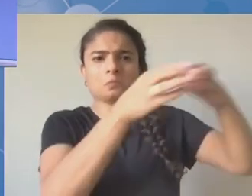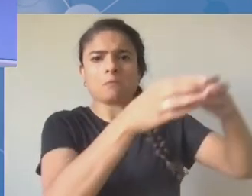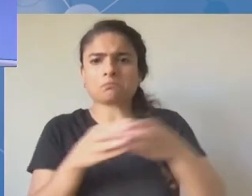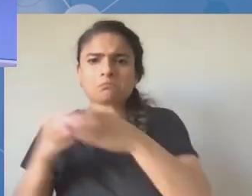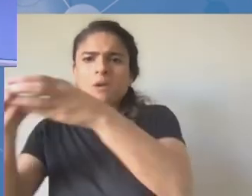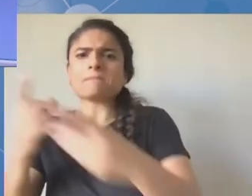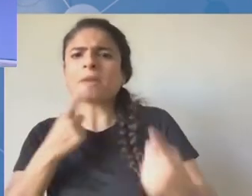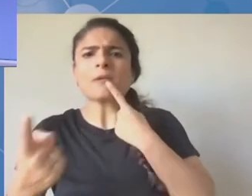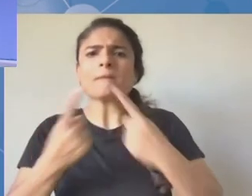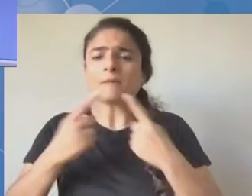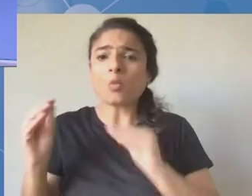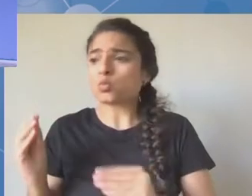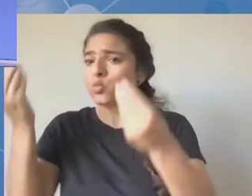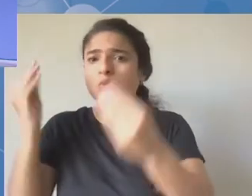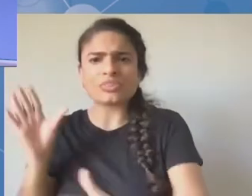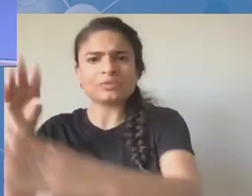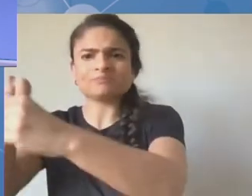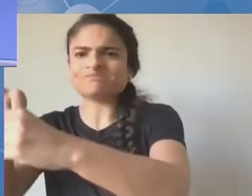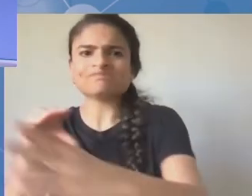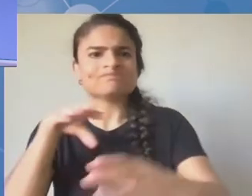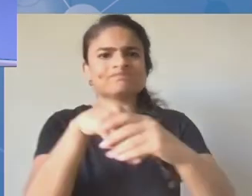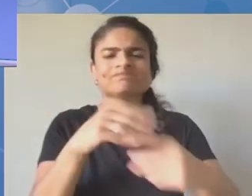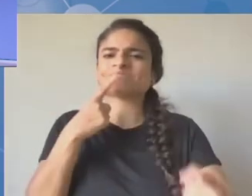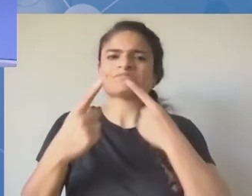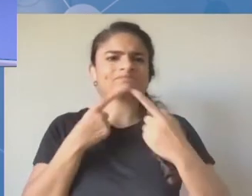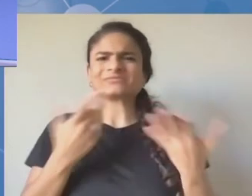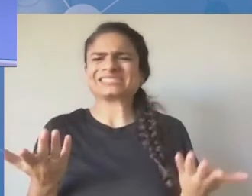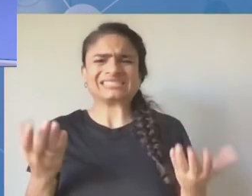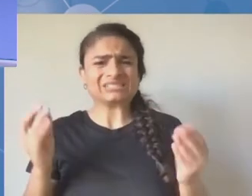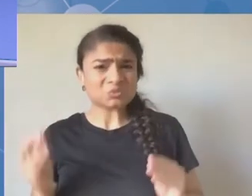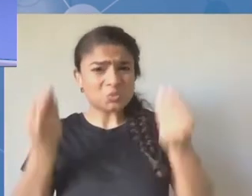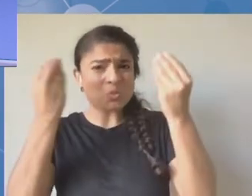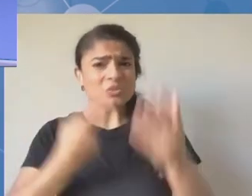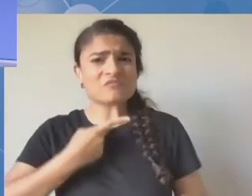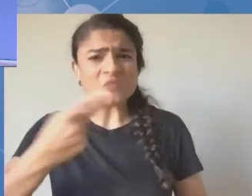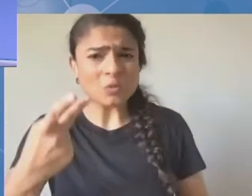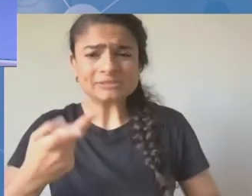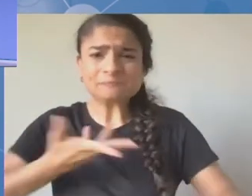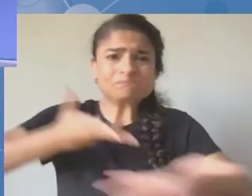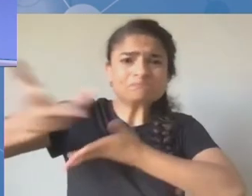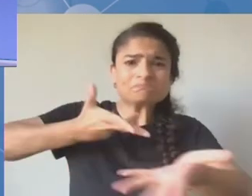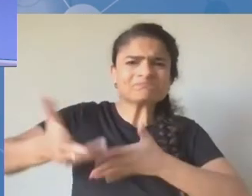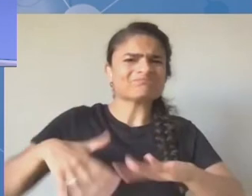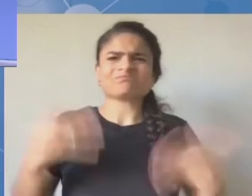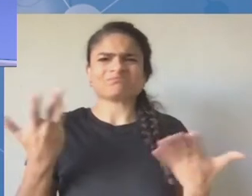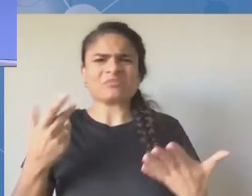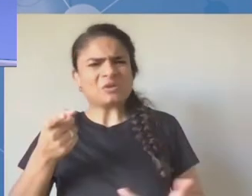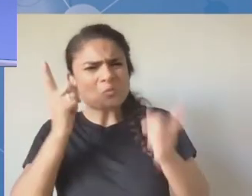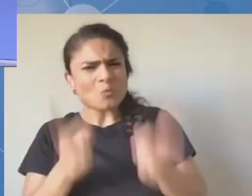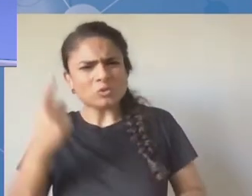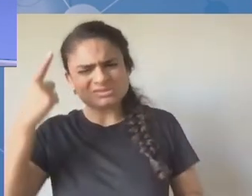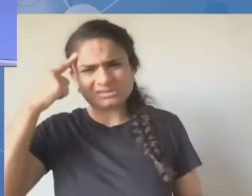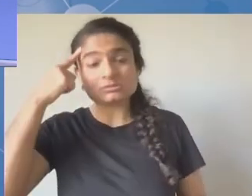Tak, często te osoby były wśród publiczności, ale myślę, że także powinny być